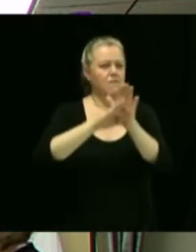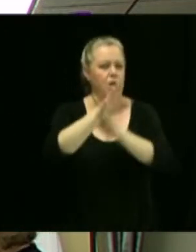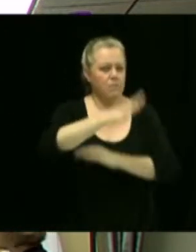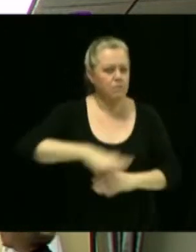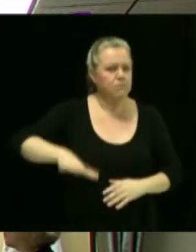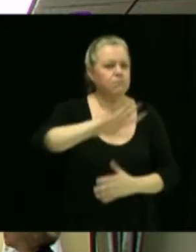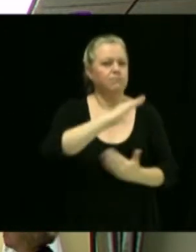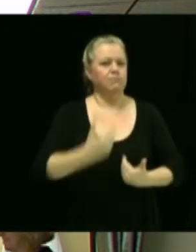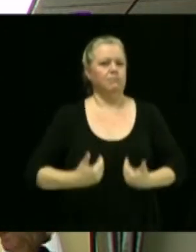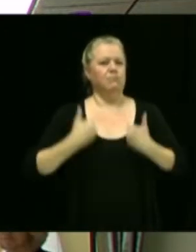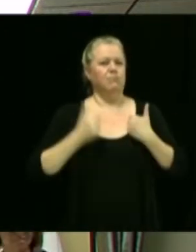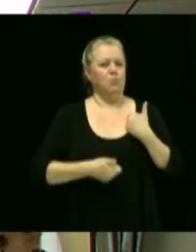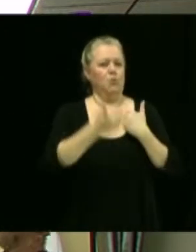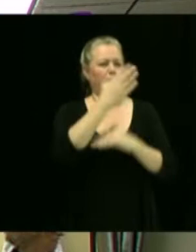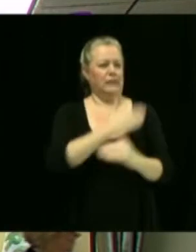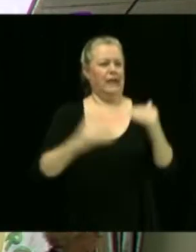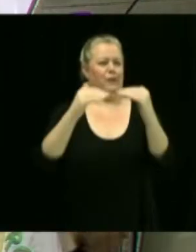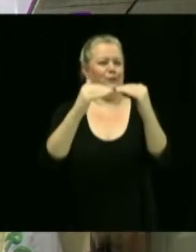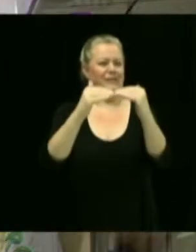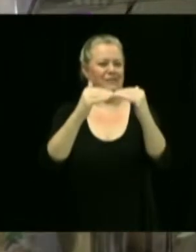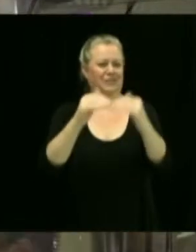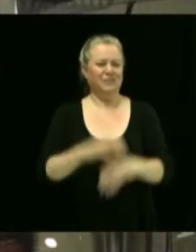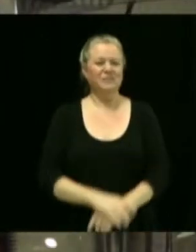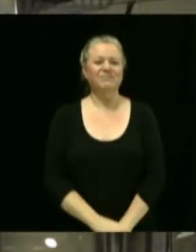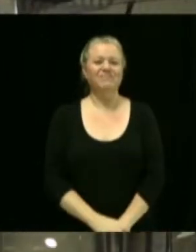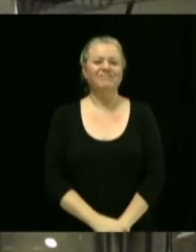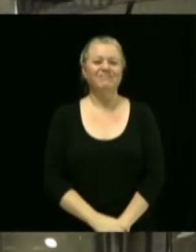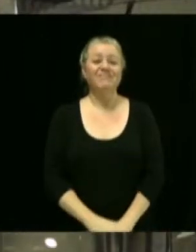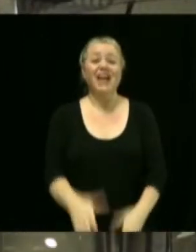notre mise. Merci pour votre travail. Merci.